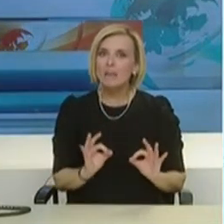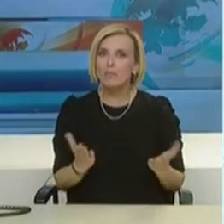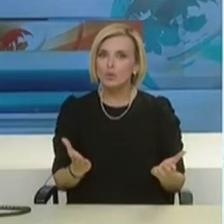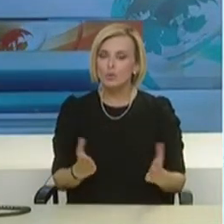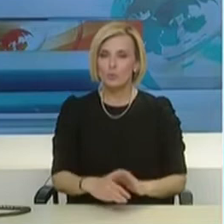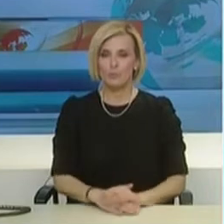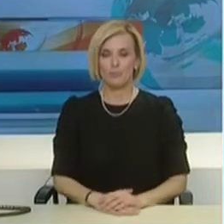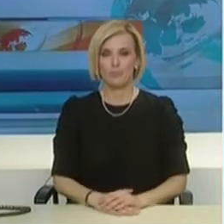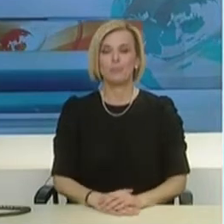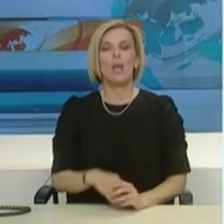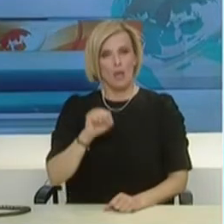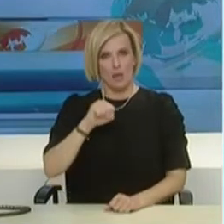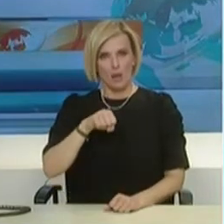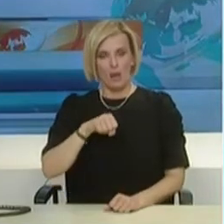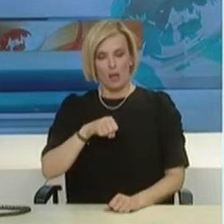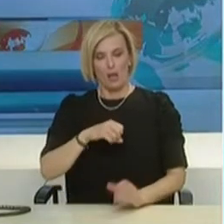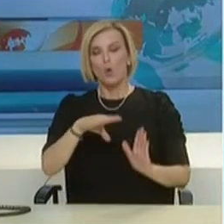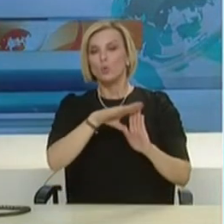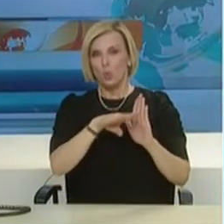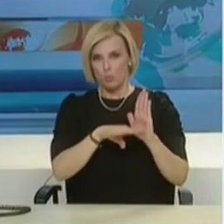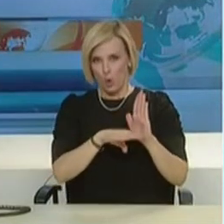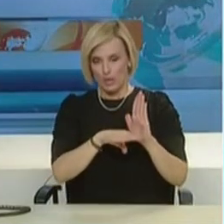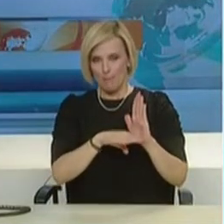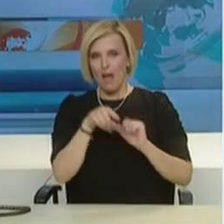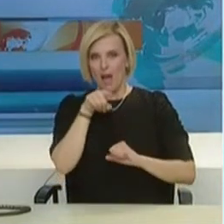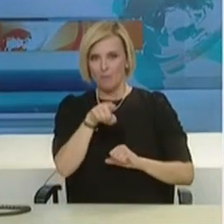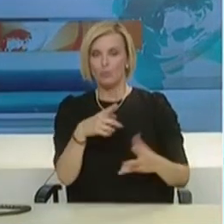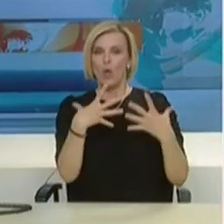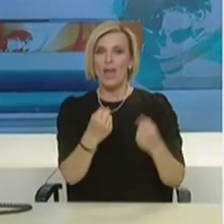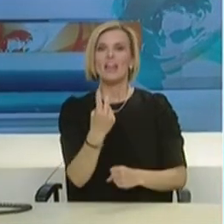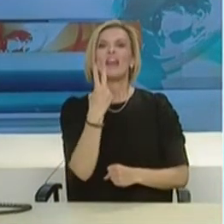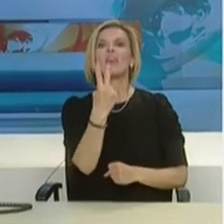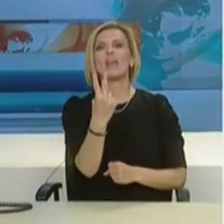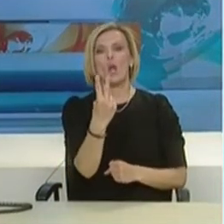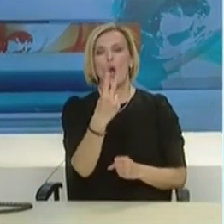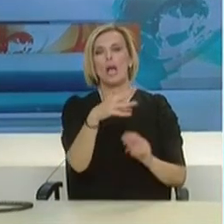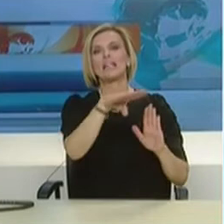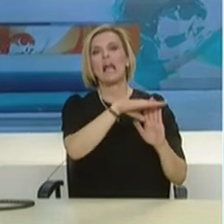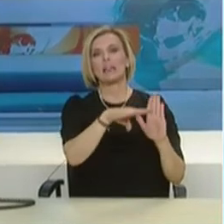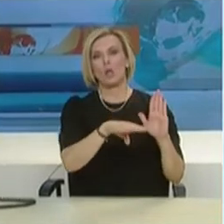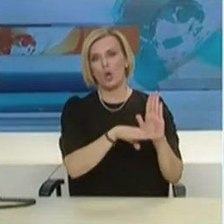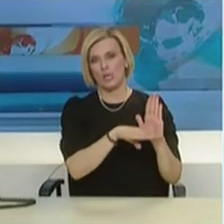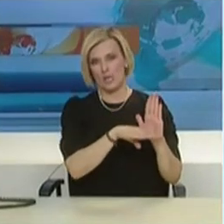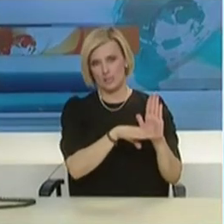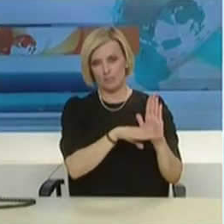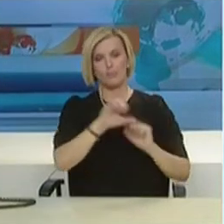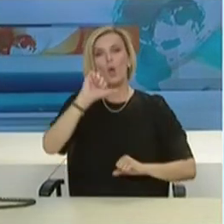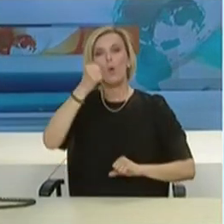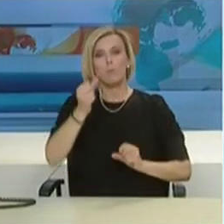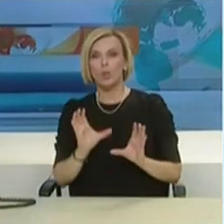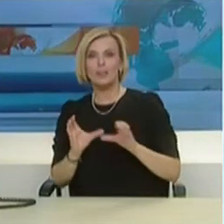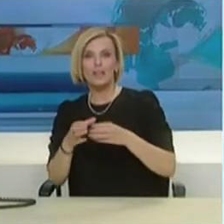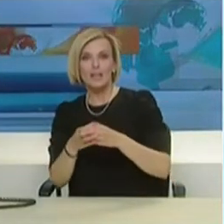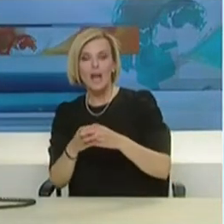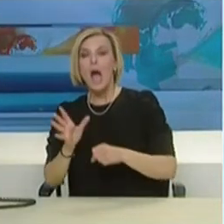Ναι, το πρόγραμμα αυτό αφορά δύο κατηγορίες ατόμων. Η πρώτη κατηγορία είναι